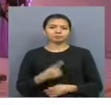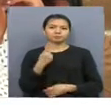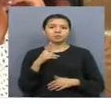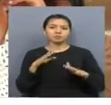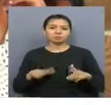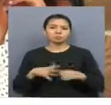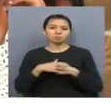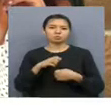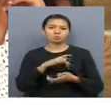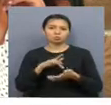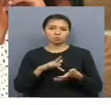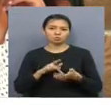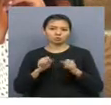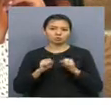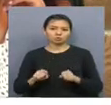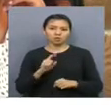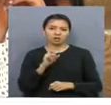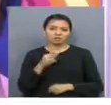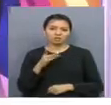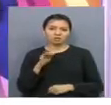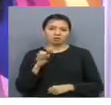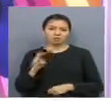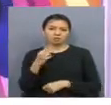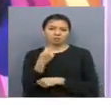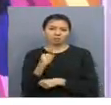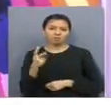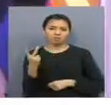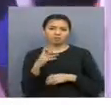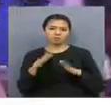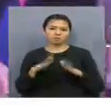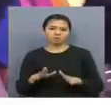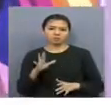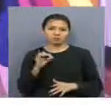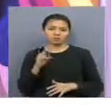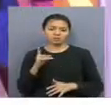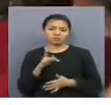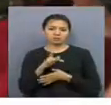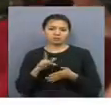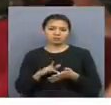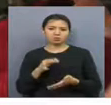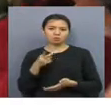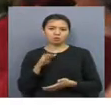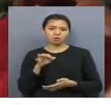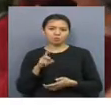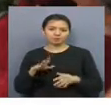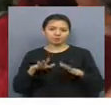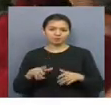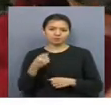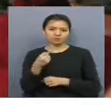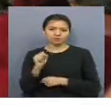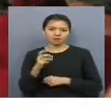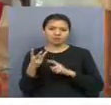орынды көшіптау қаласының намысын құрған қасеніфтар өтпасы еленде. Ал екінші орын Есіл ауданынан келген бірі байфтер жаниясының қан жұғасында.